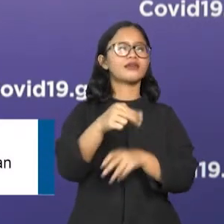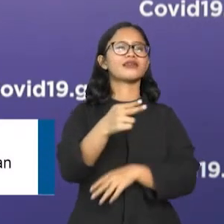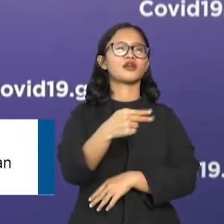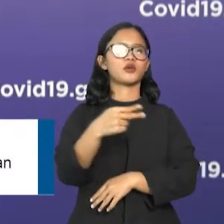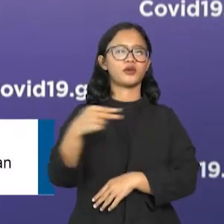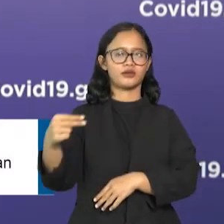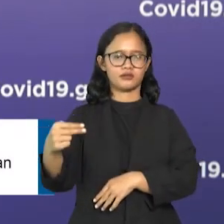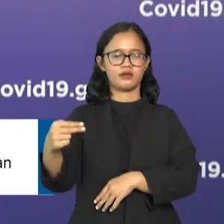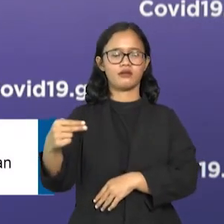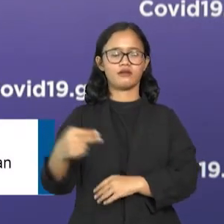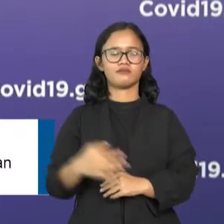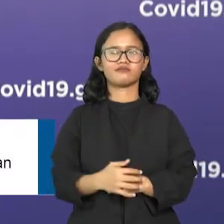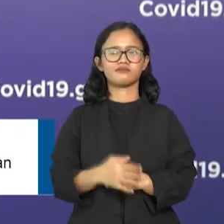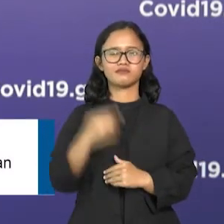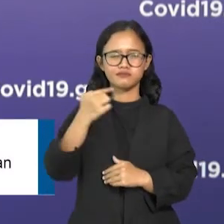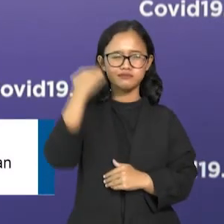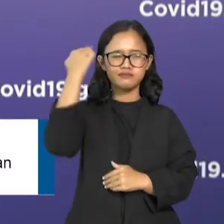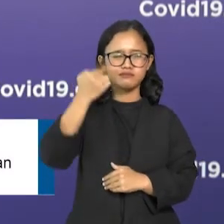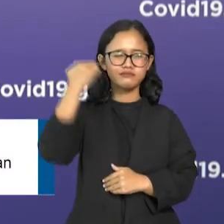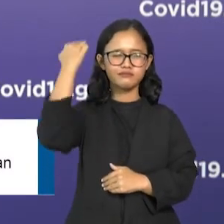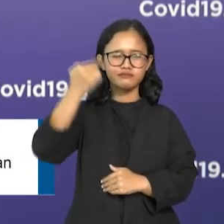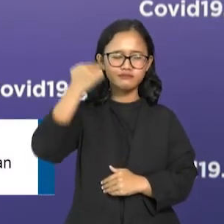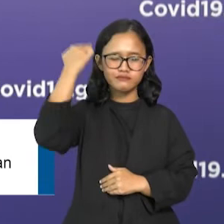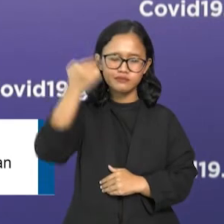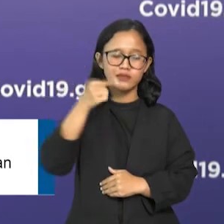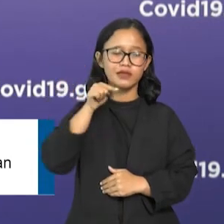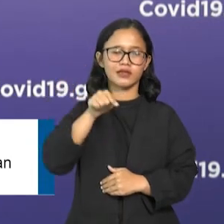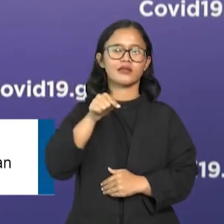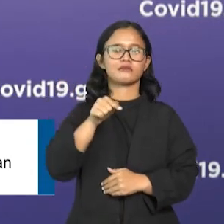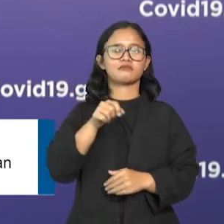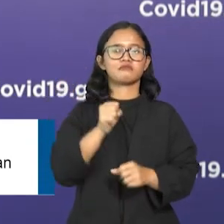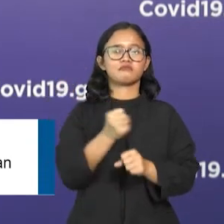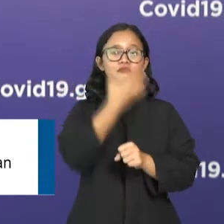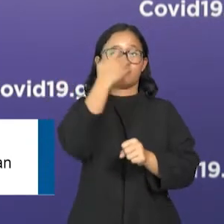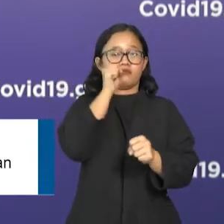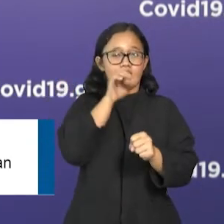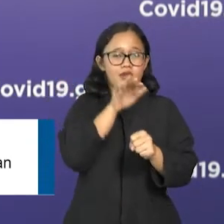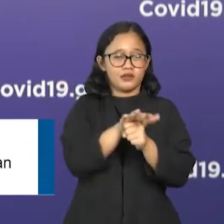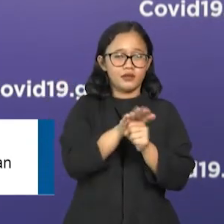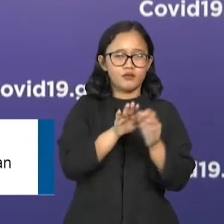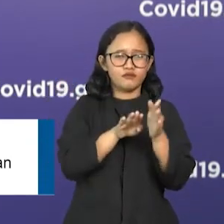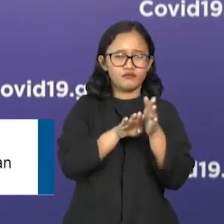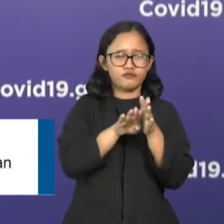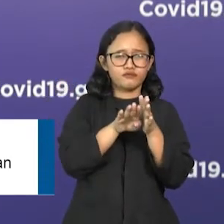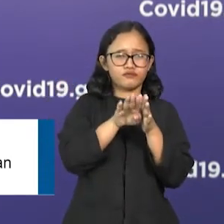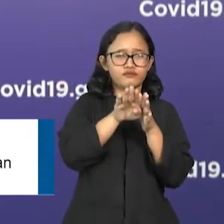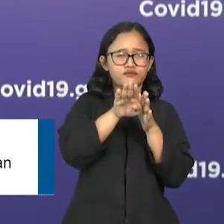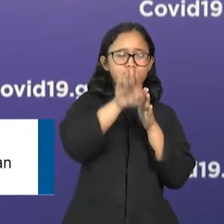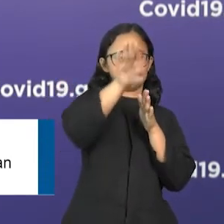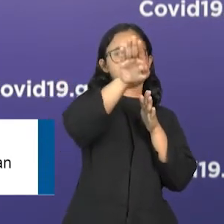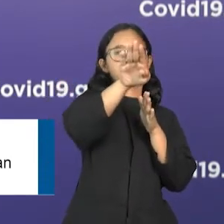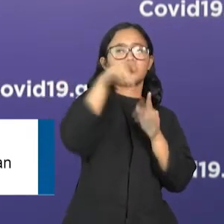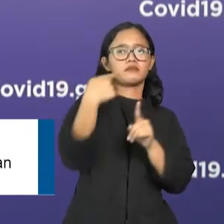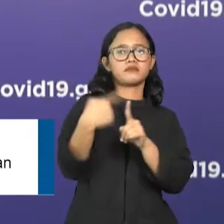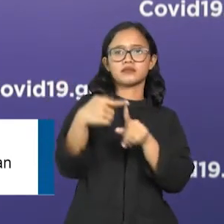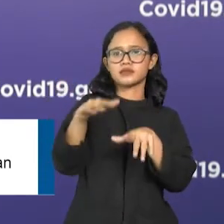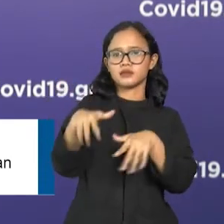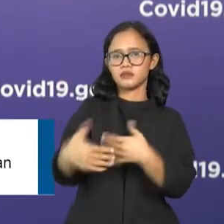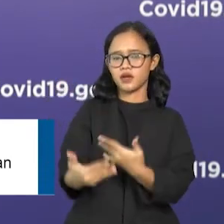air yang setiap harinya bertambah serta banyak sekali